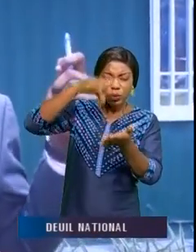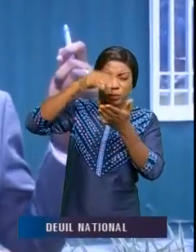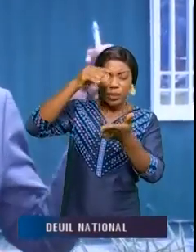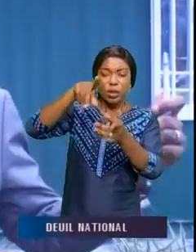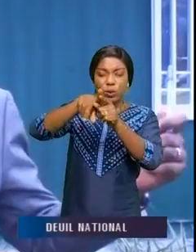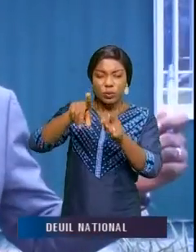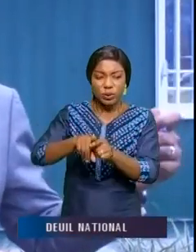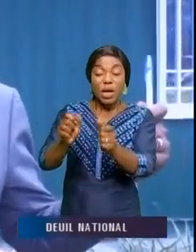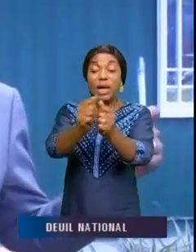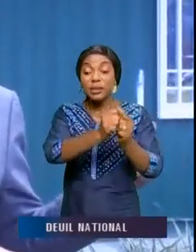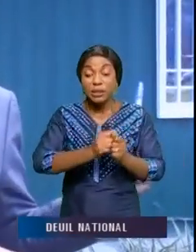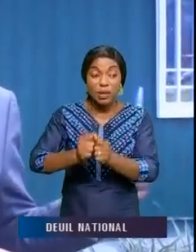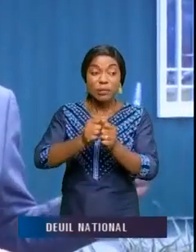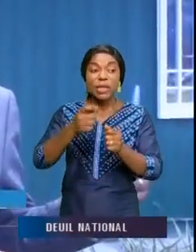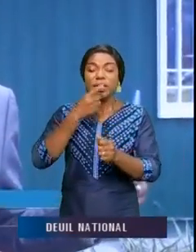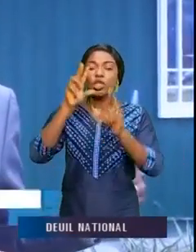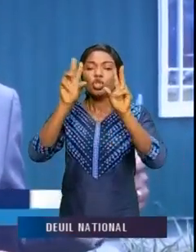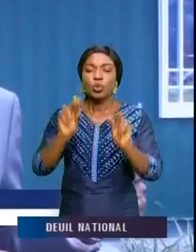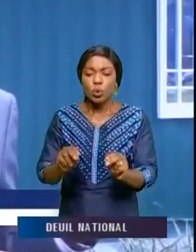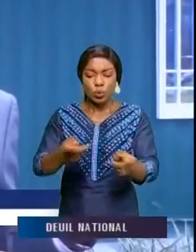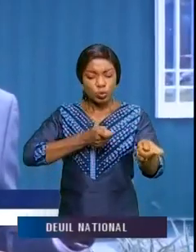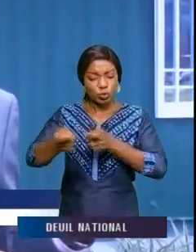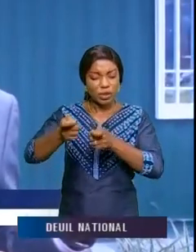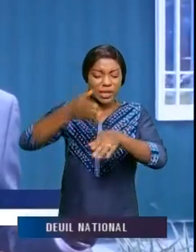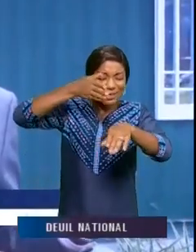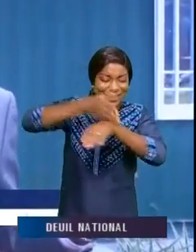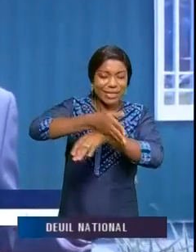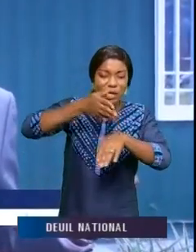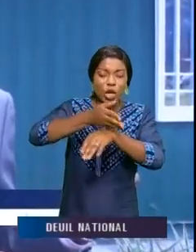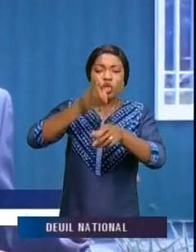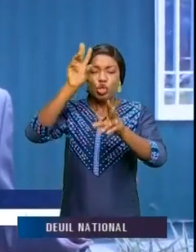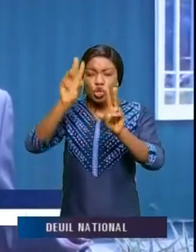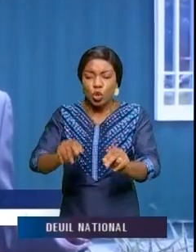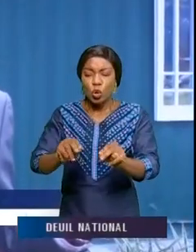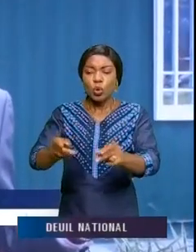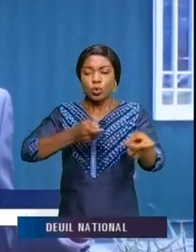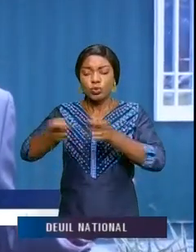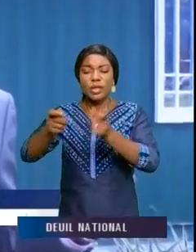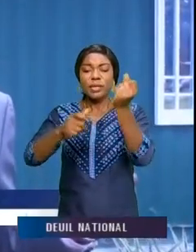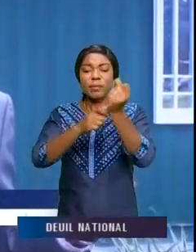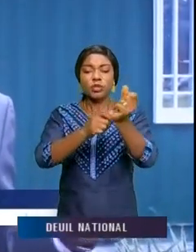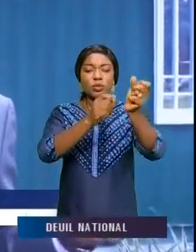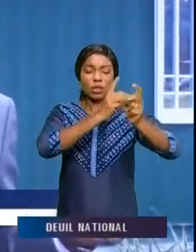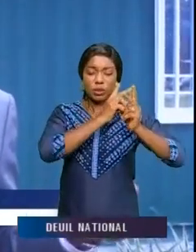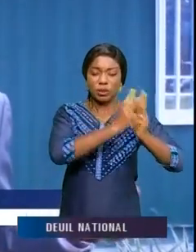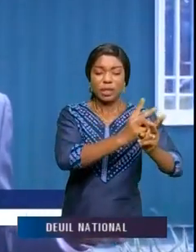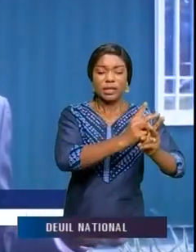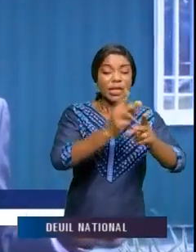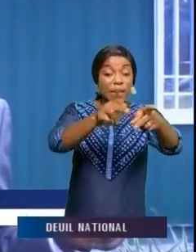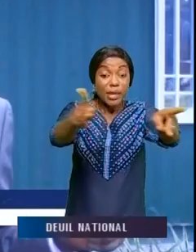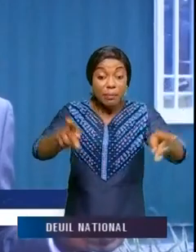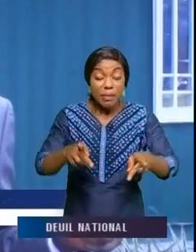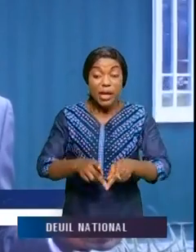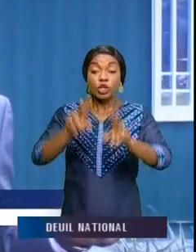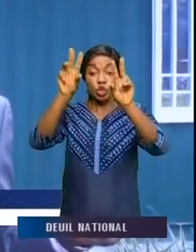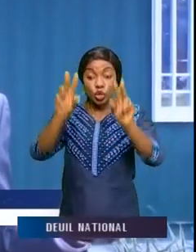nous puissions ensemble dire non aux tueries des écogardes, non à la menace, non à l'insécurité dans les